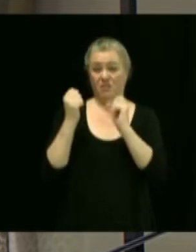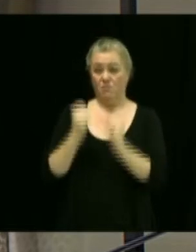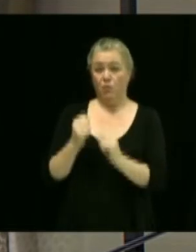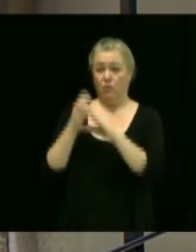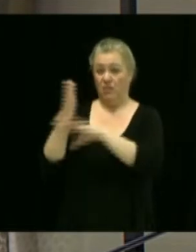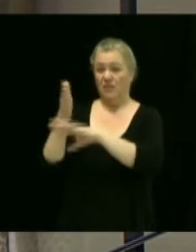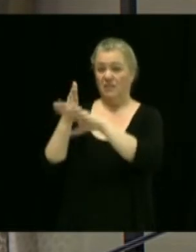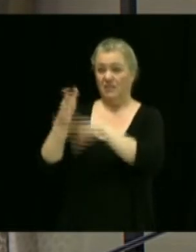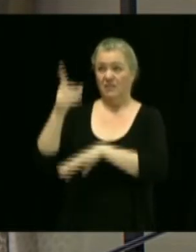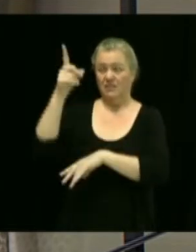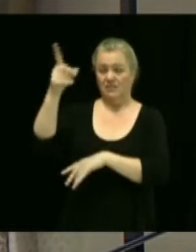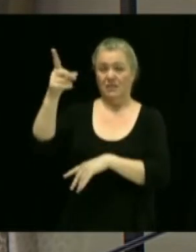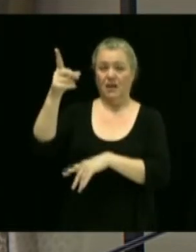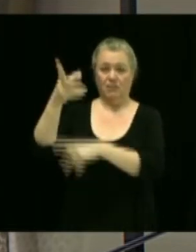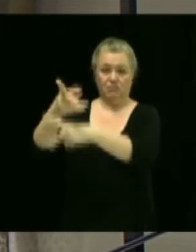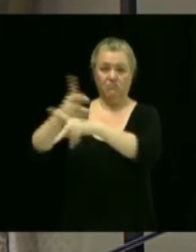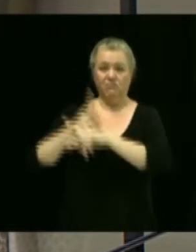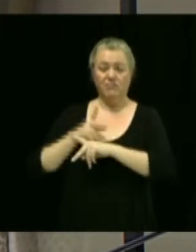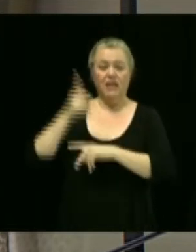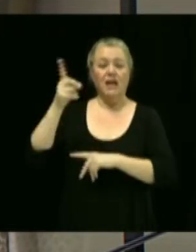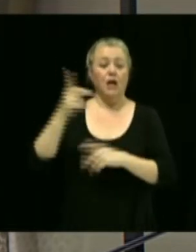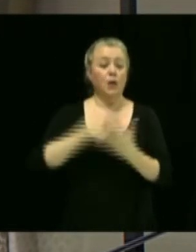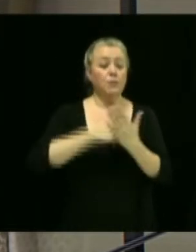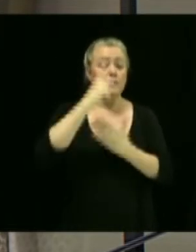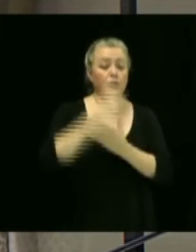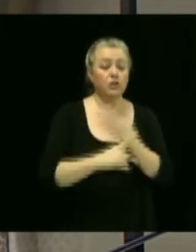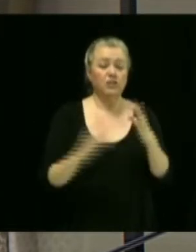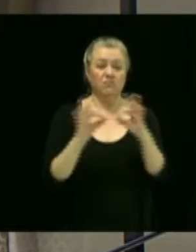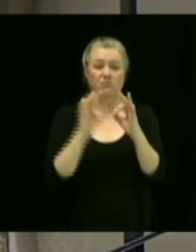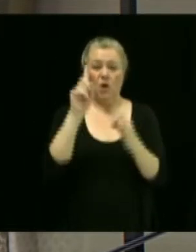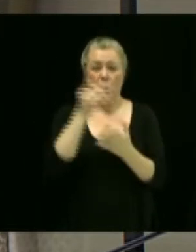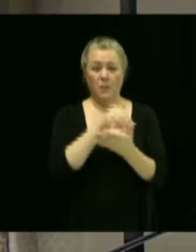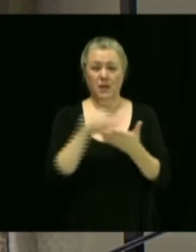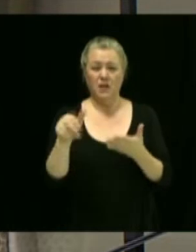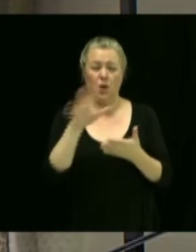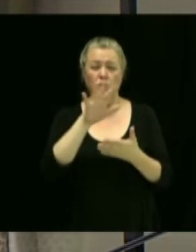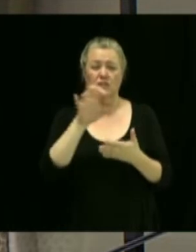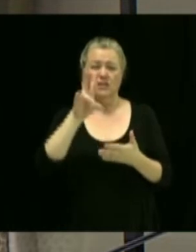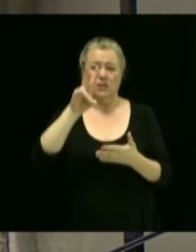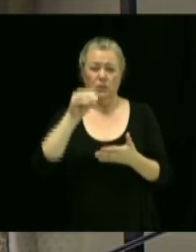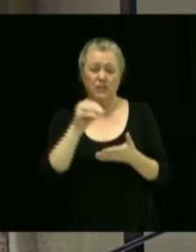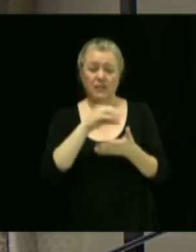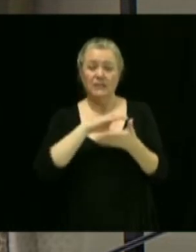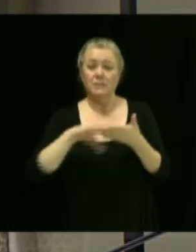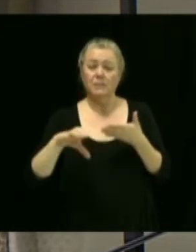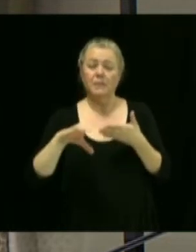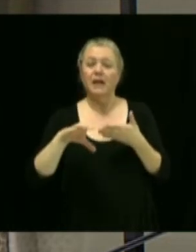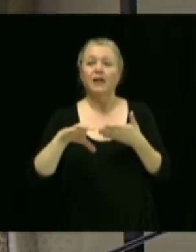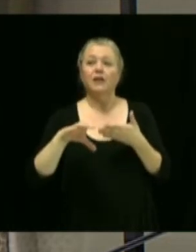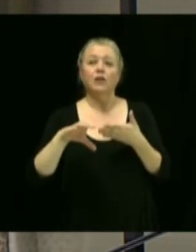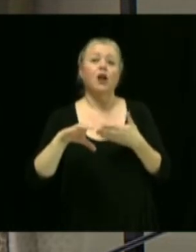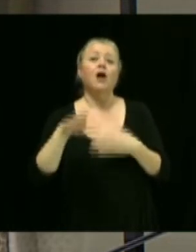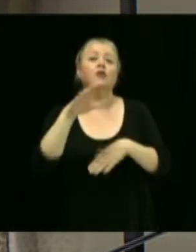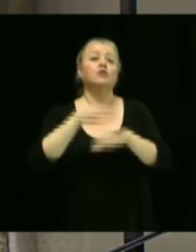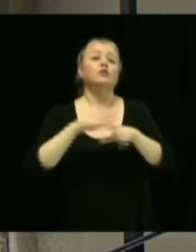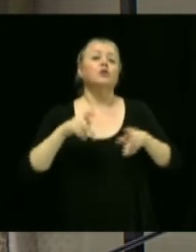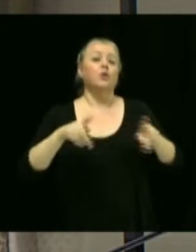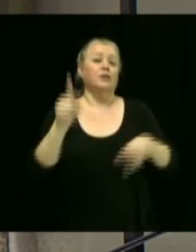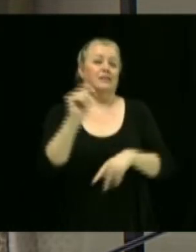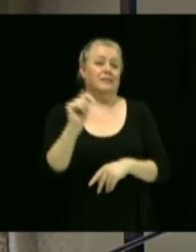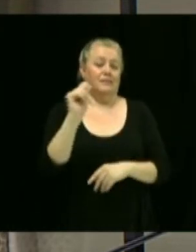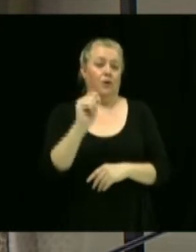est évalué à 1 570 000 $ sur la rue des Tilleuls, dont 50 % pourraient être